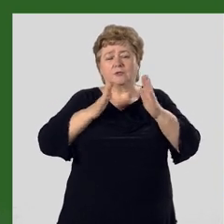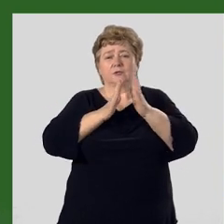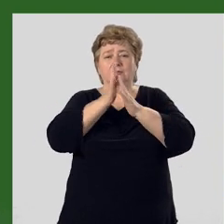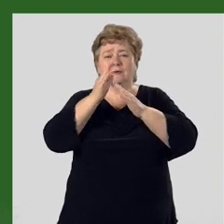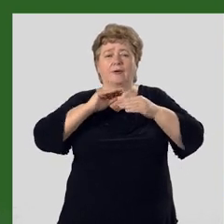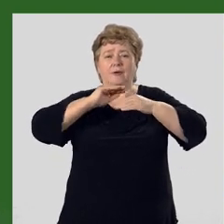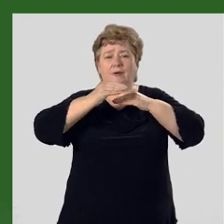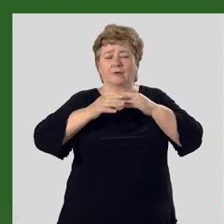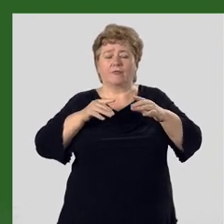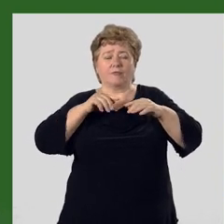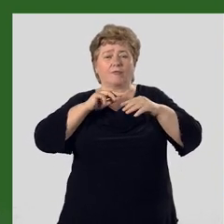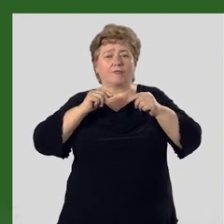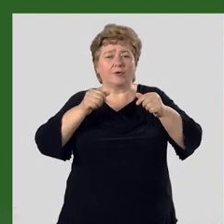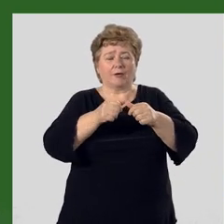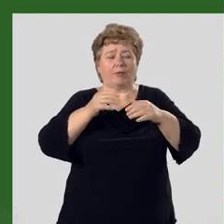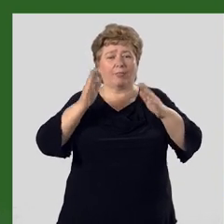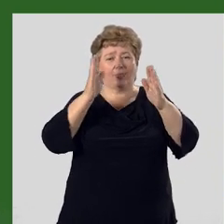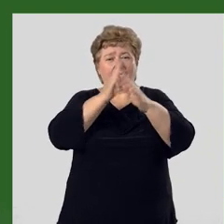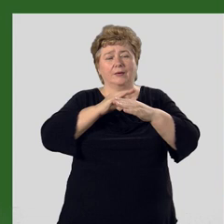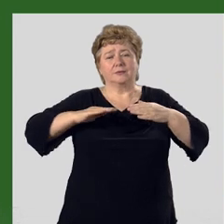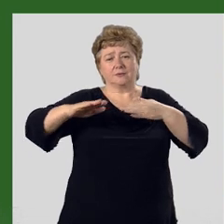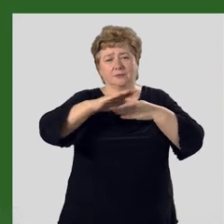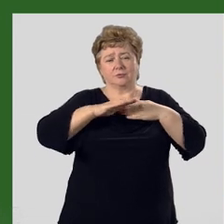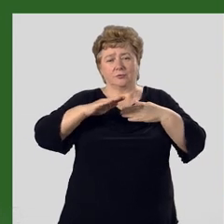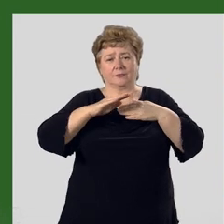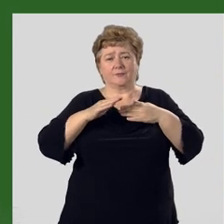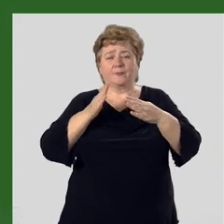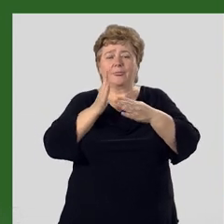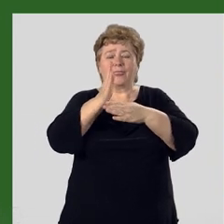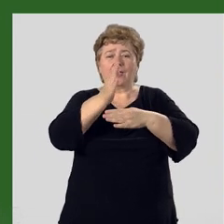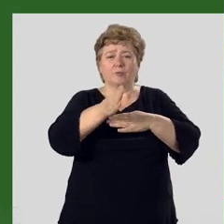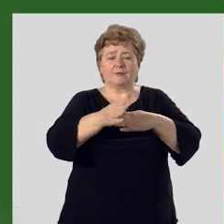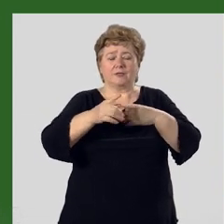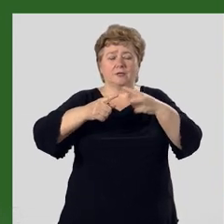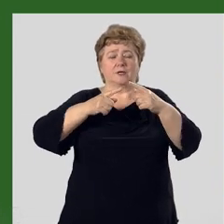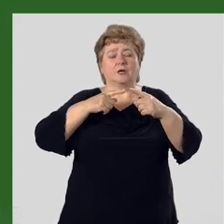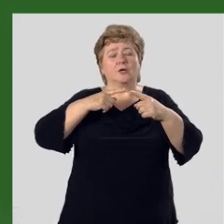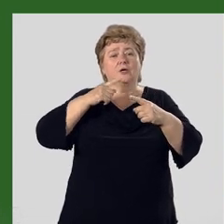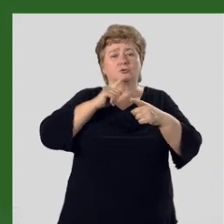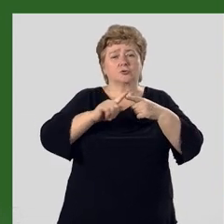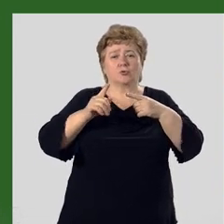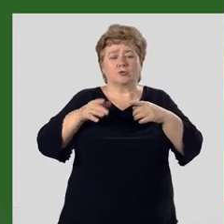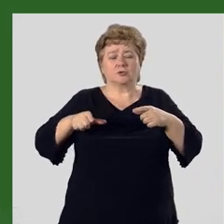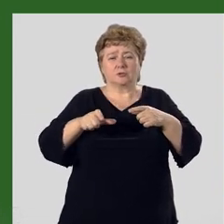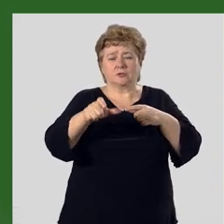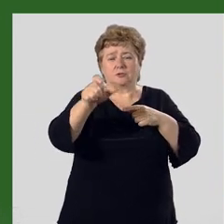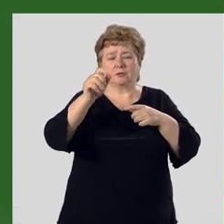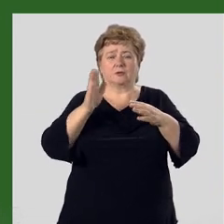Рельеф влияет на климат территории, направление и скорость течения рек,